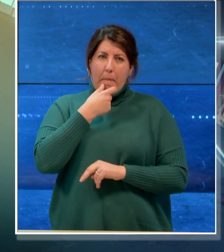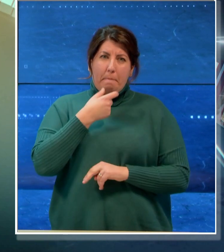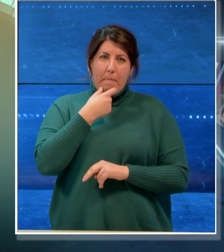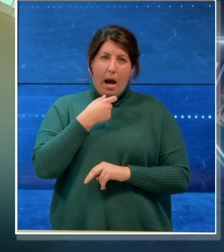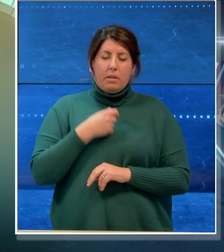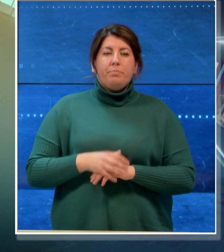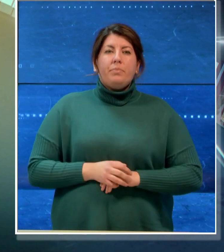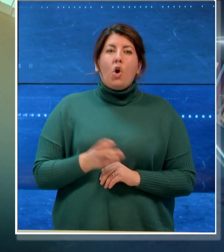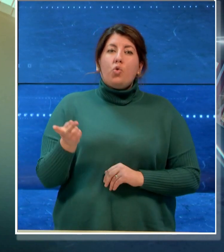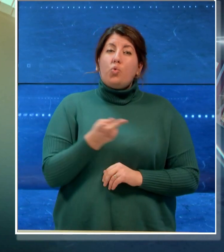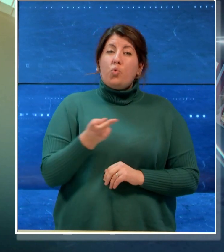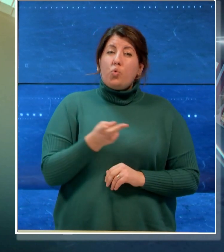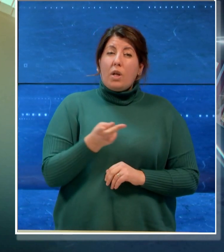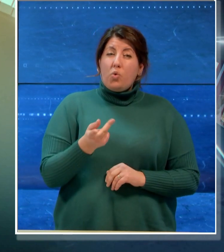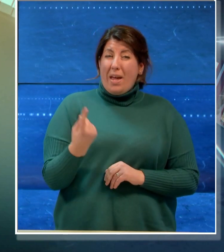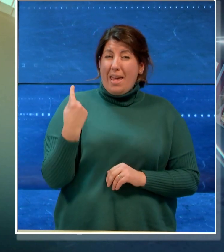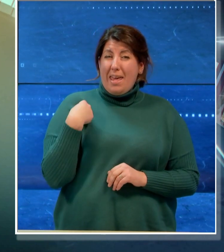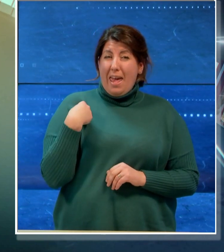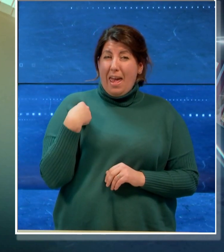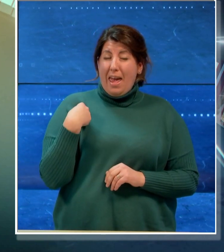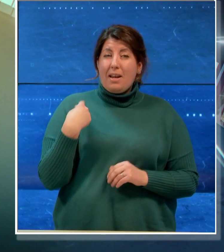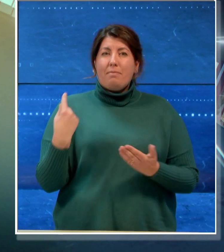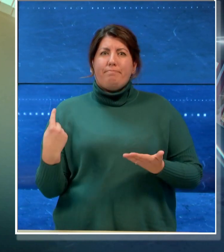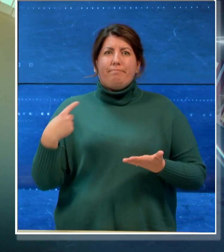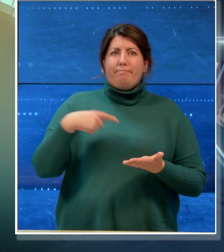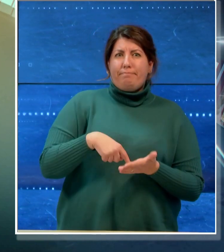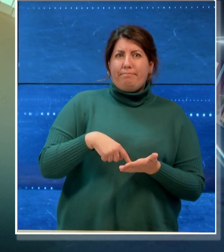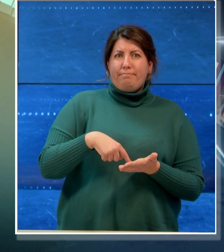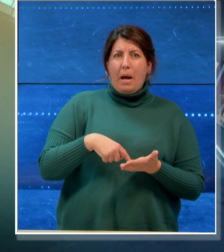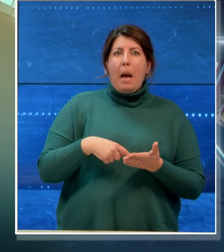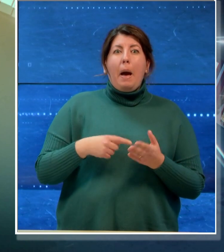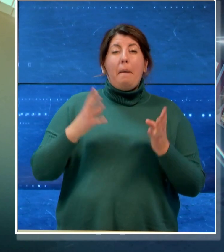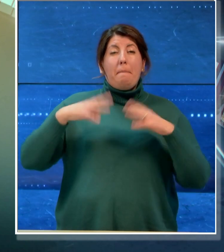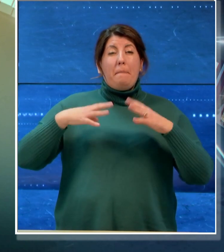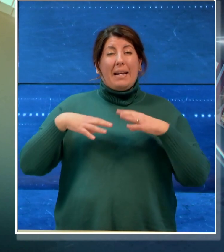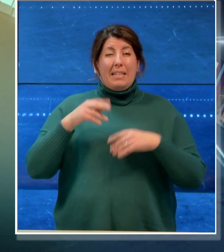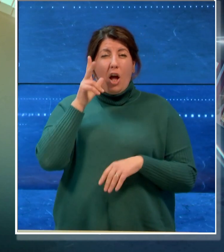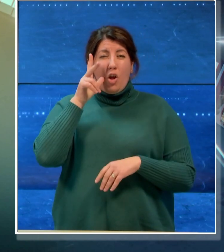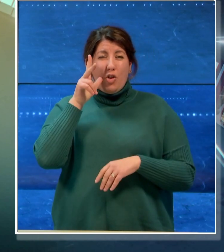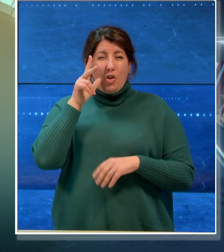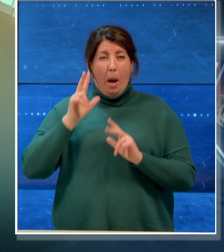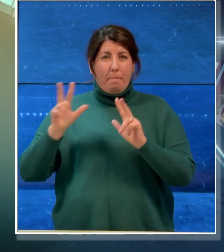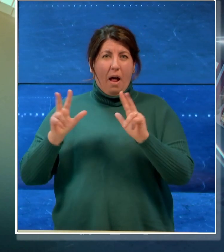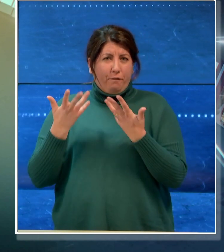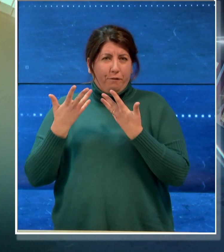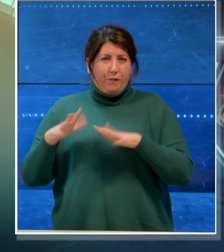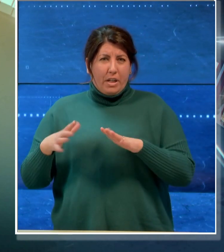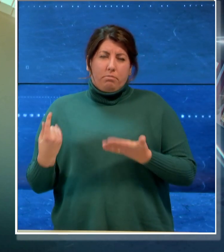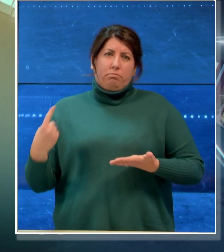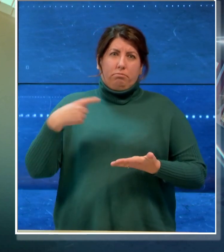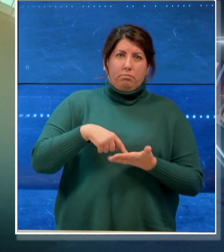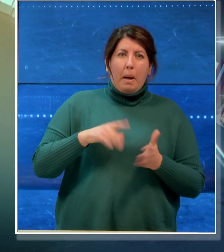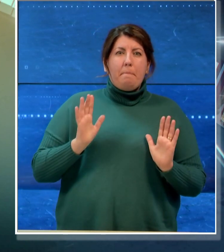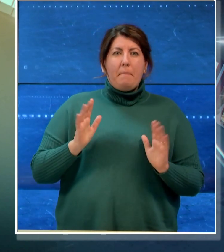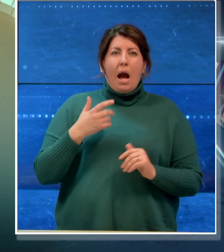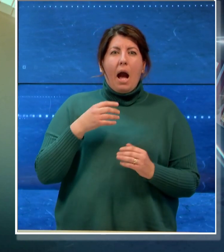ritorno da una partita della diciottenne quando per cause ancora da accertare la loro auto